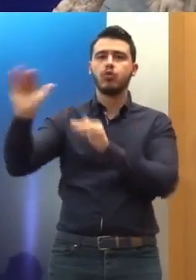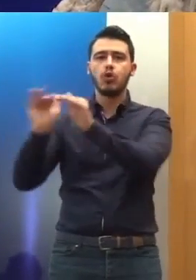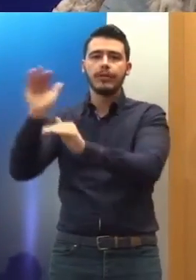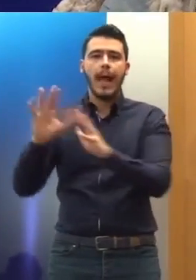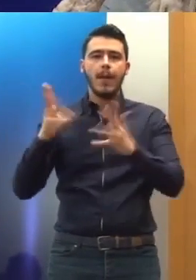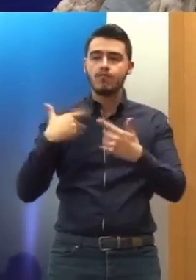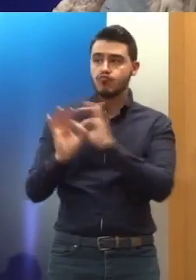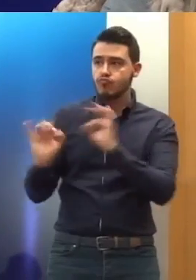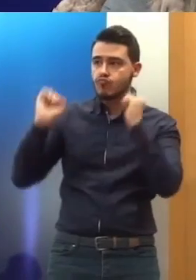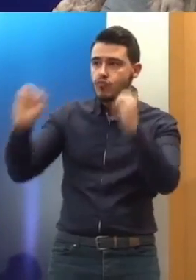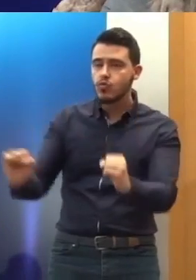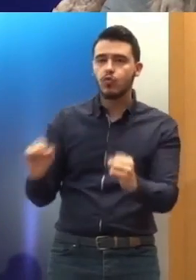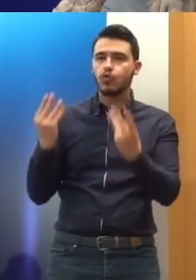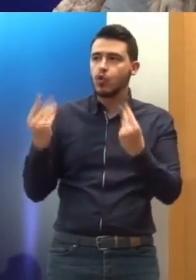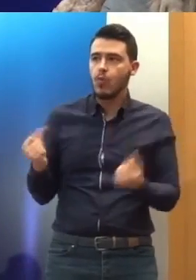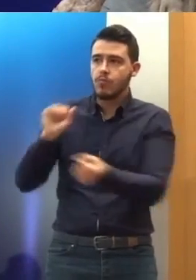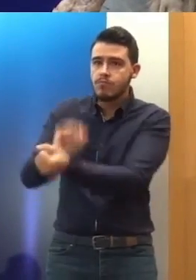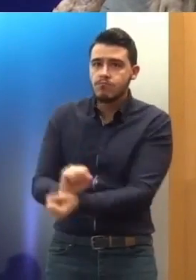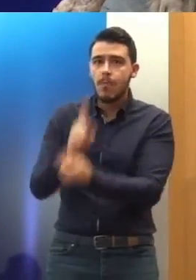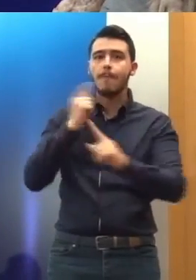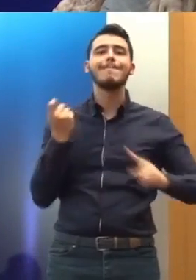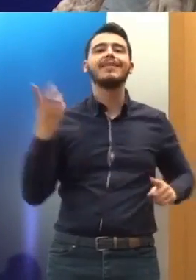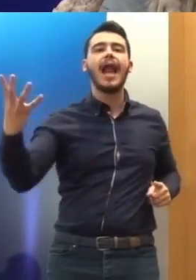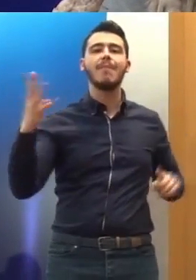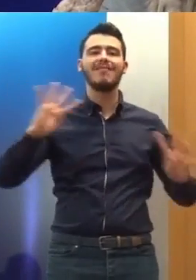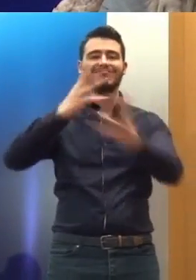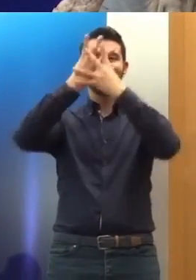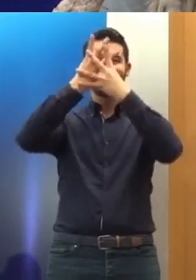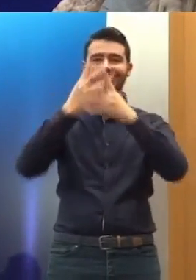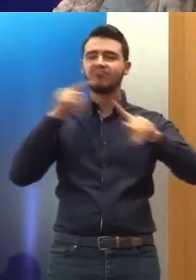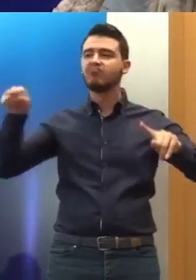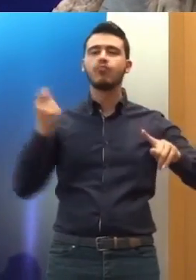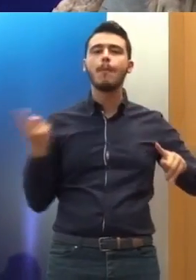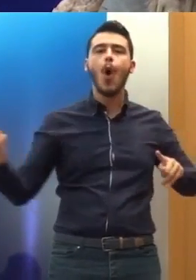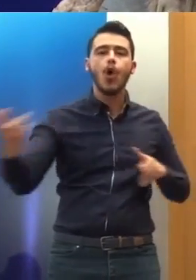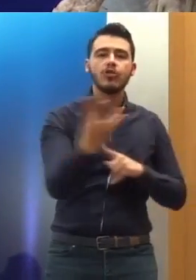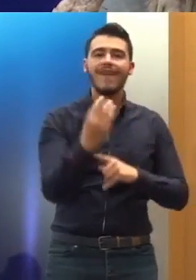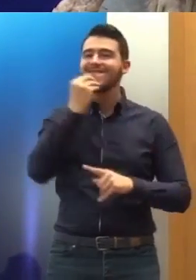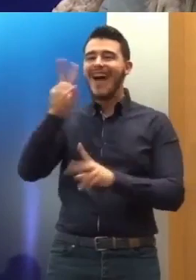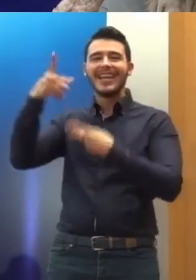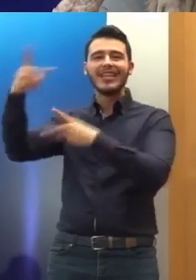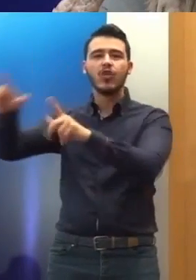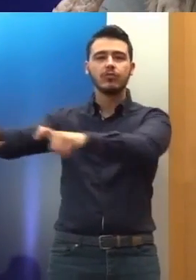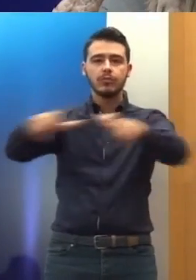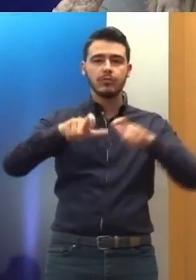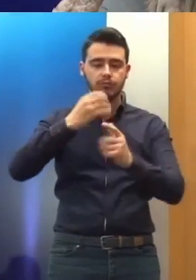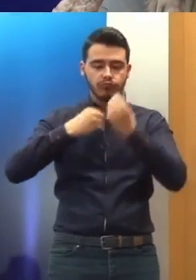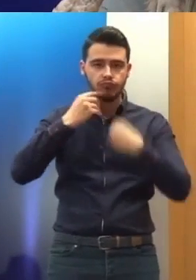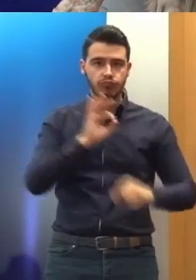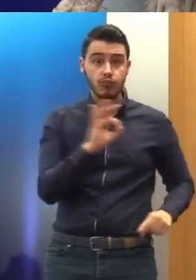βλέπουμε τις συνθήκες κράτησης, να μετράμε τα κελιά τους, να δοκιμάζουμε το φαγητό τους και όλα αυτά τα ωραία πράγματα.